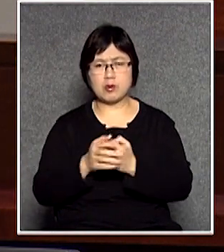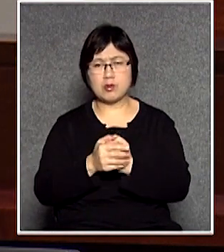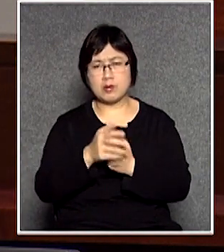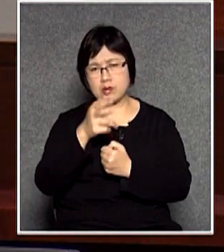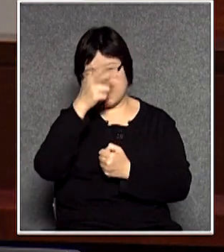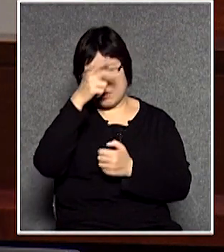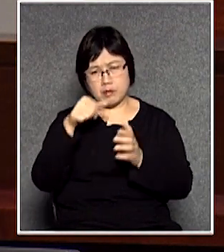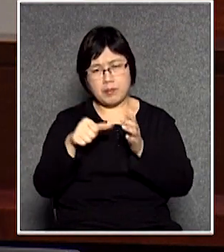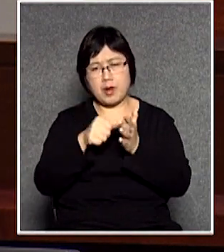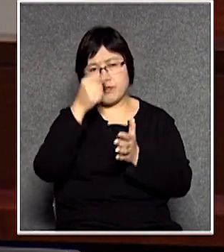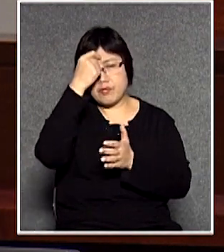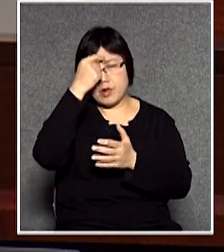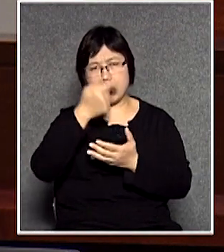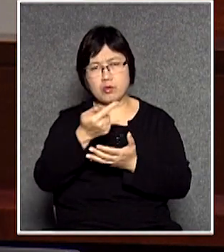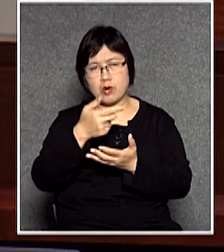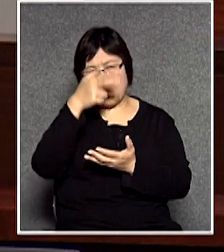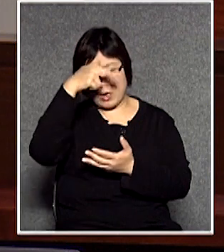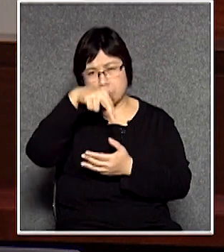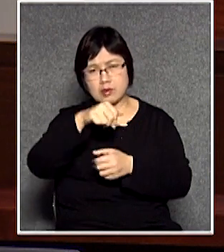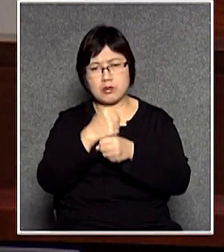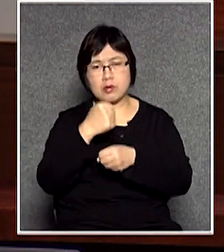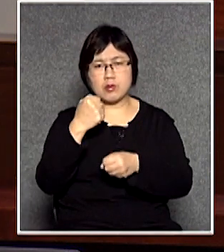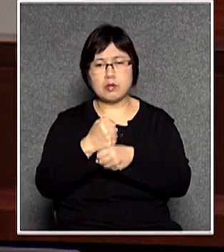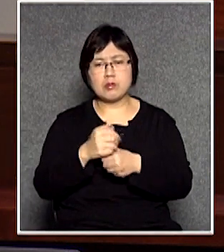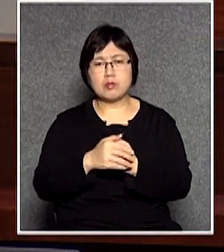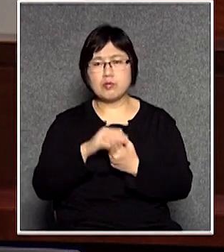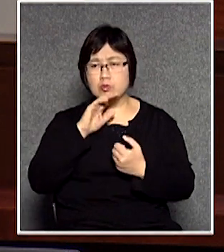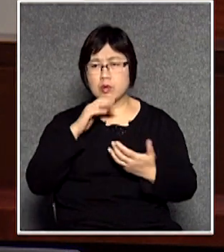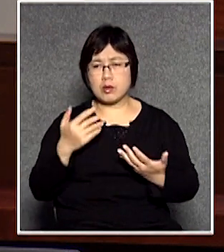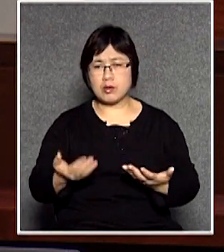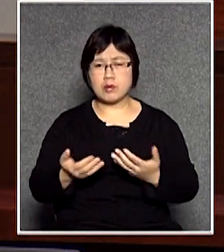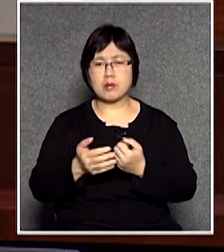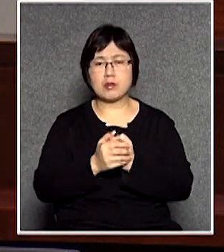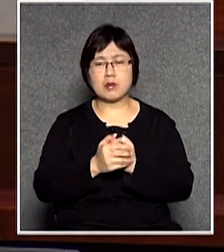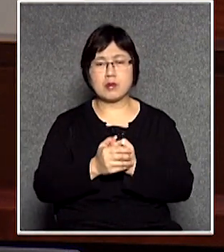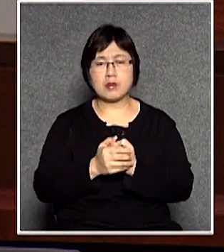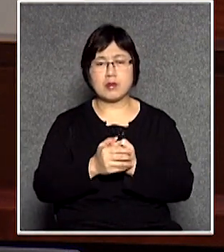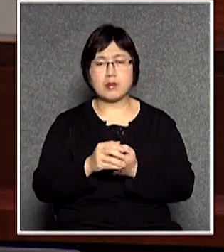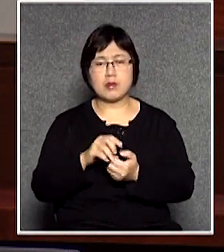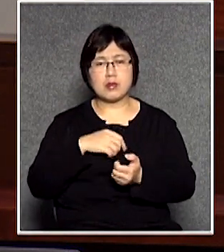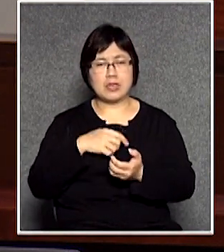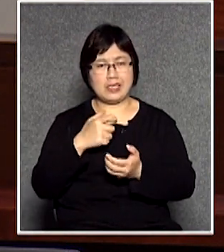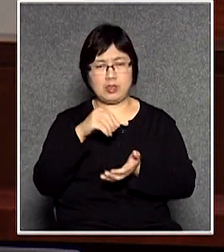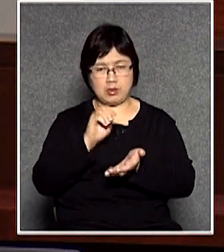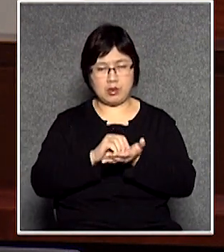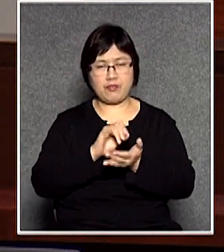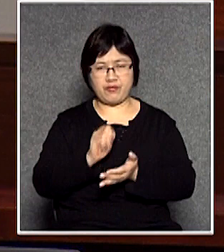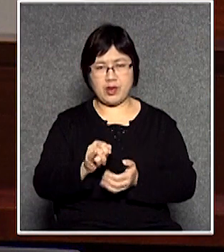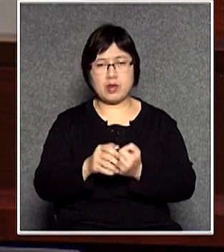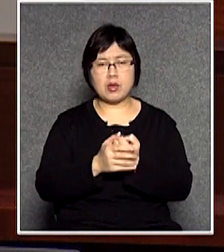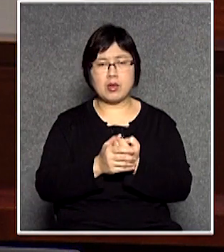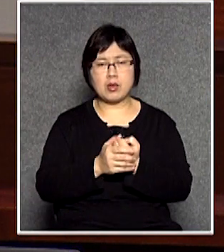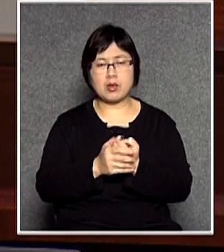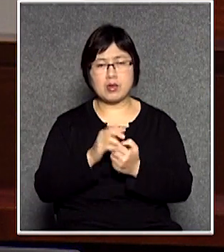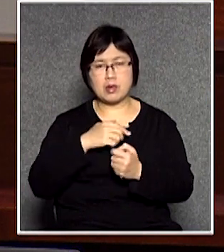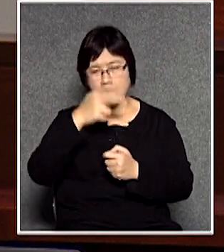麻煩的就是牽涉大量的行政工作如果你現在用這個所謂定額罰款處理的方式雖然是可以減省了